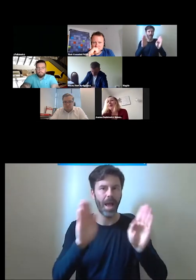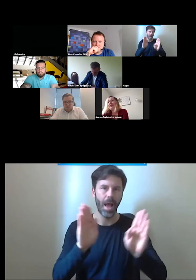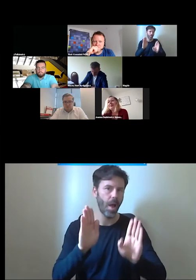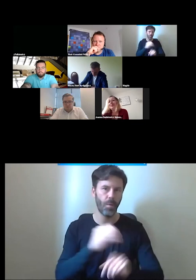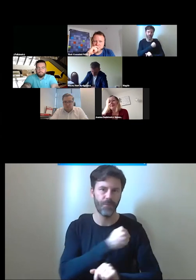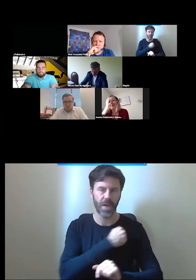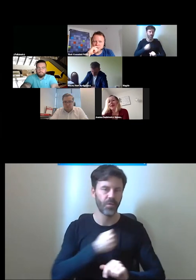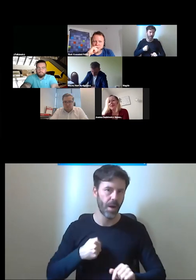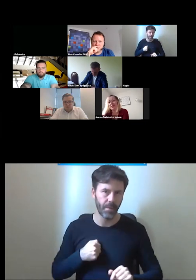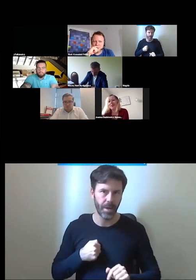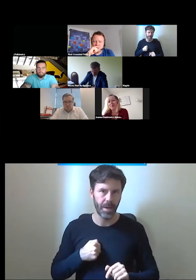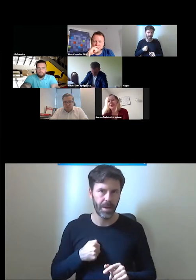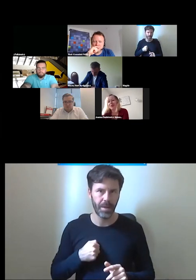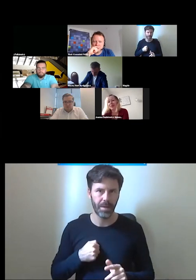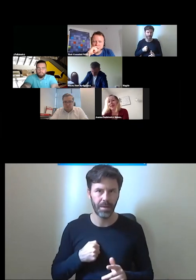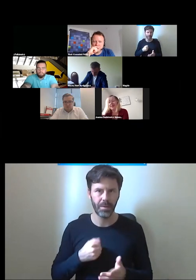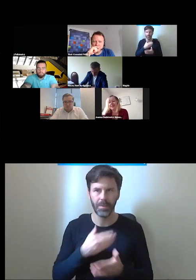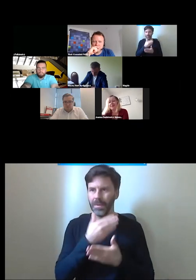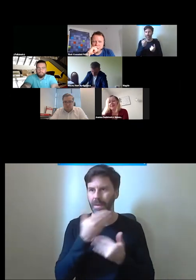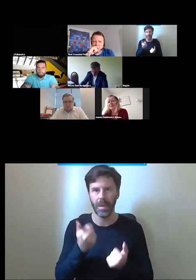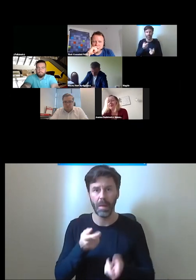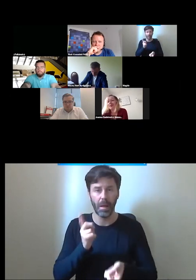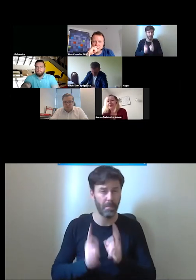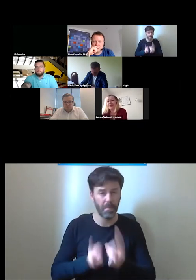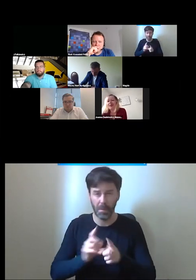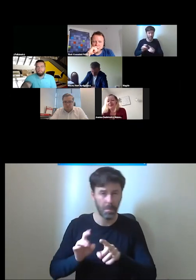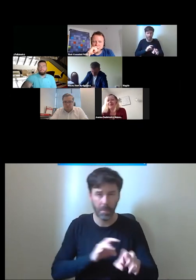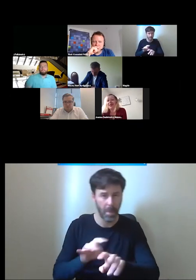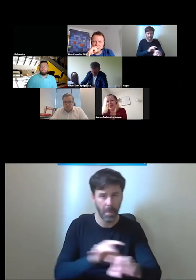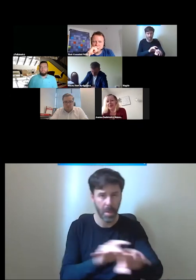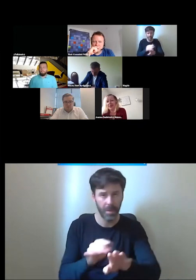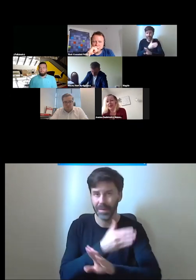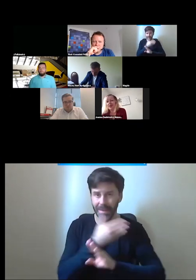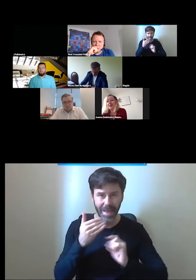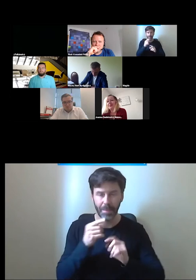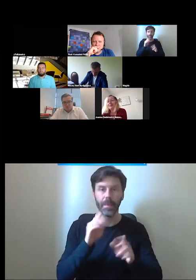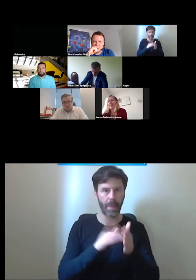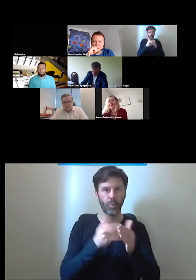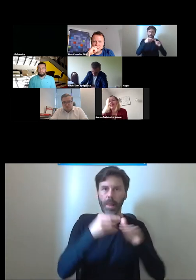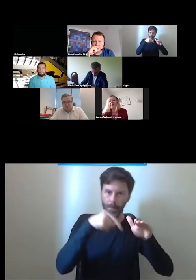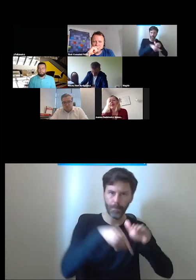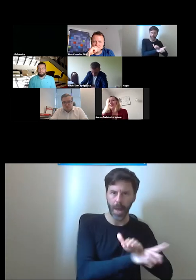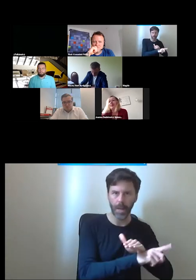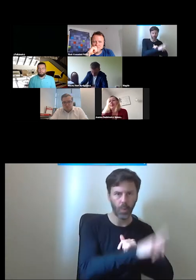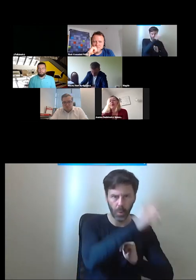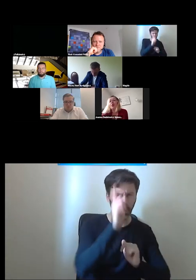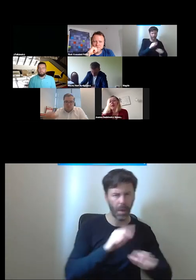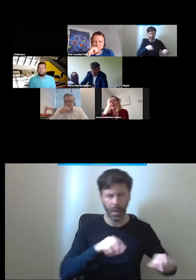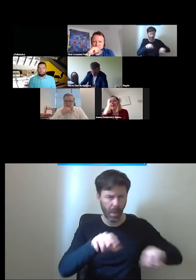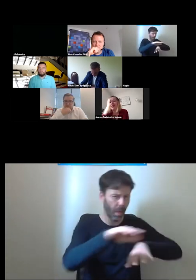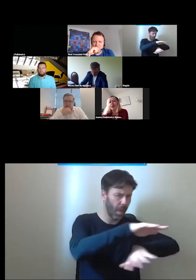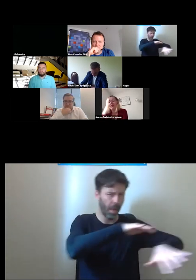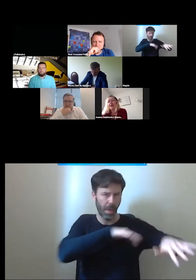nikt nie biegnie się nie śpieszy się tak jak no na przykład w metrze prawda że to jest tak naprawdę wtedy punkt